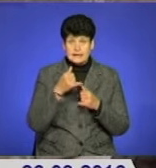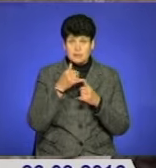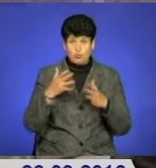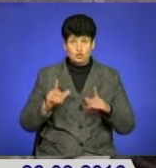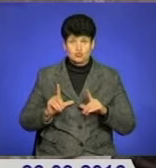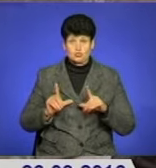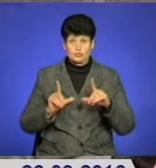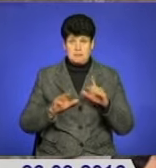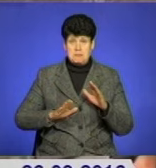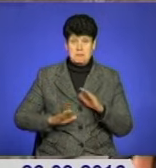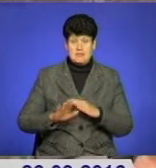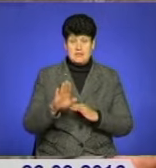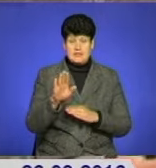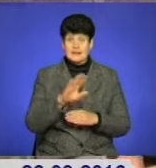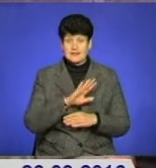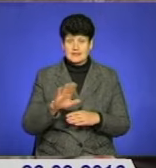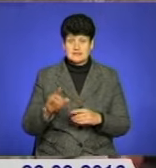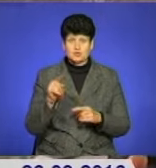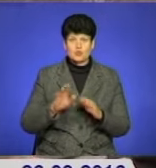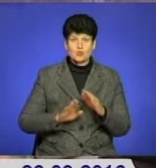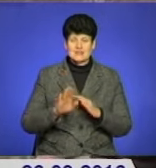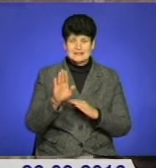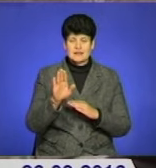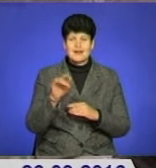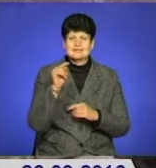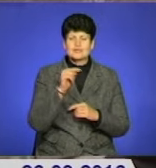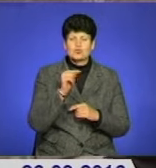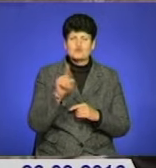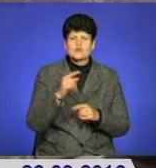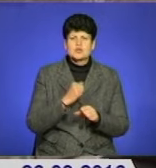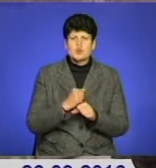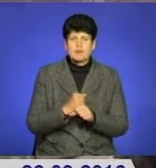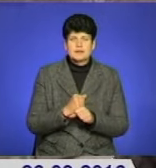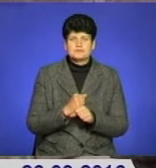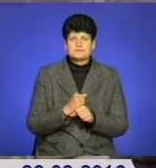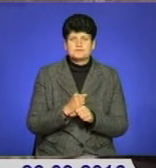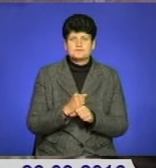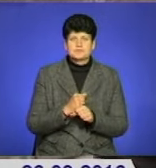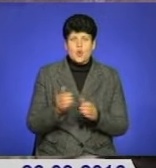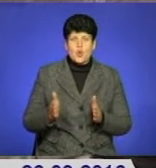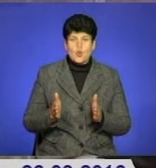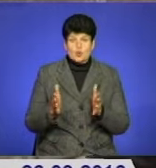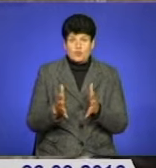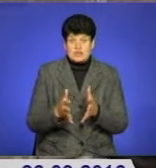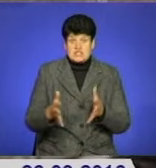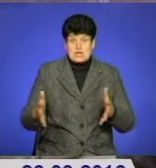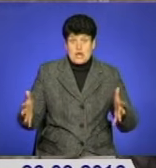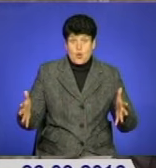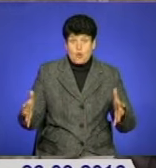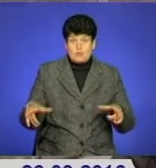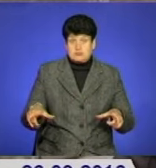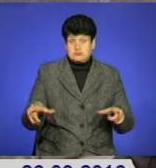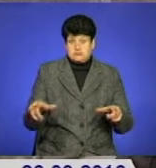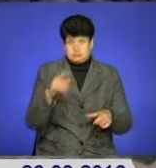піднятися. Навіть не за рахунок крутизни, а за рахунок того, що вони зробили колію дуже широкою, для якихось